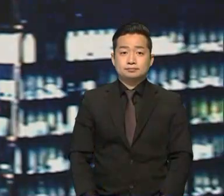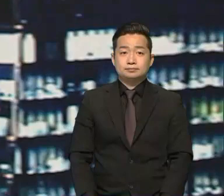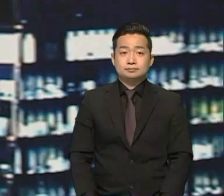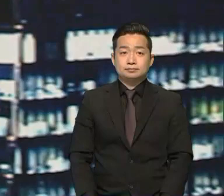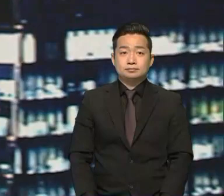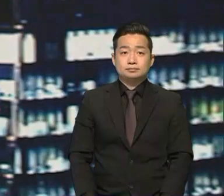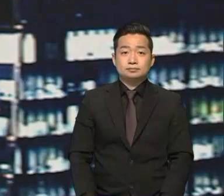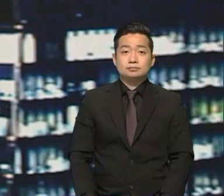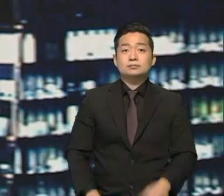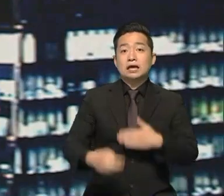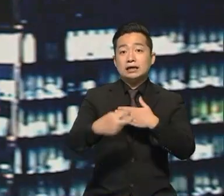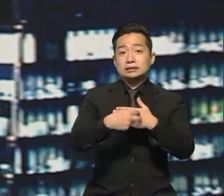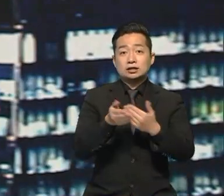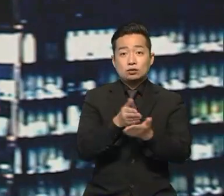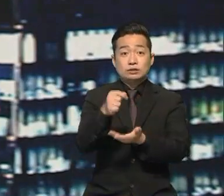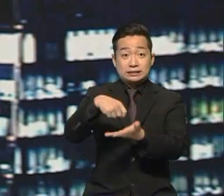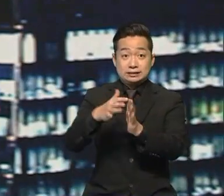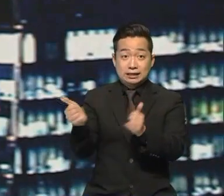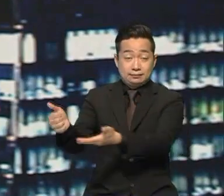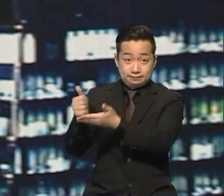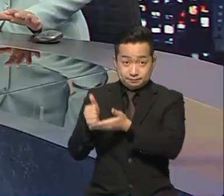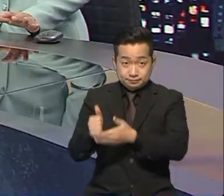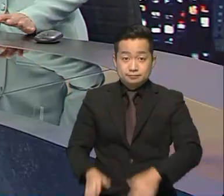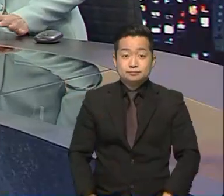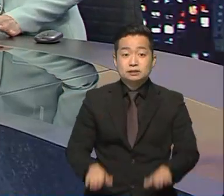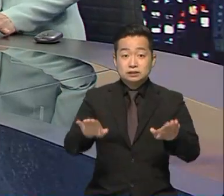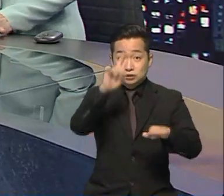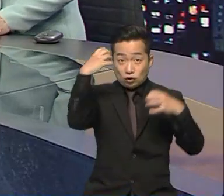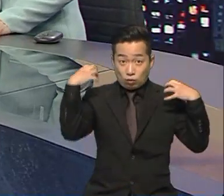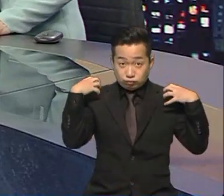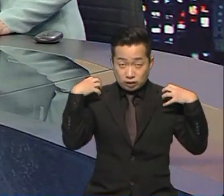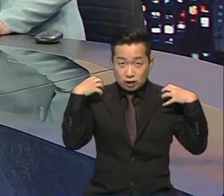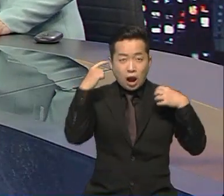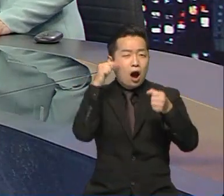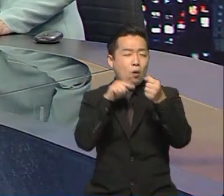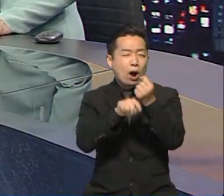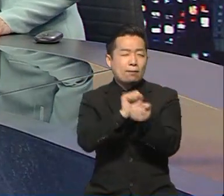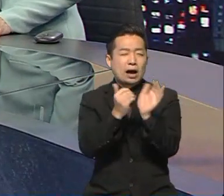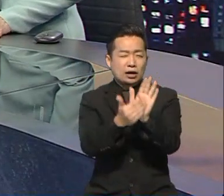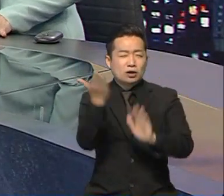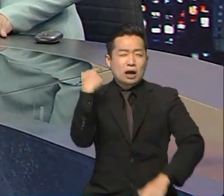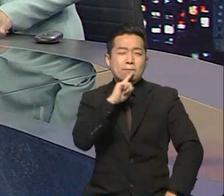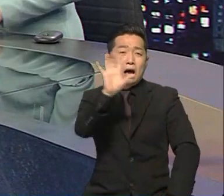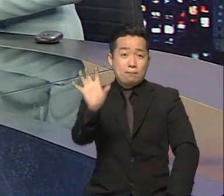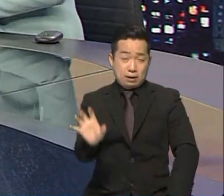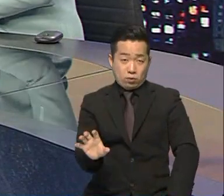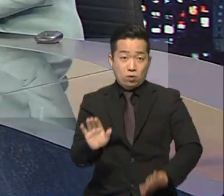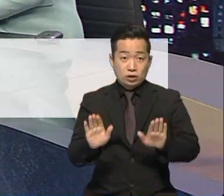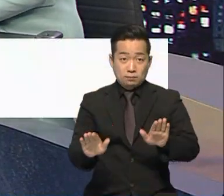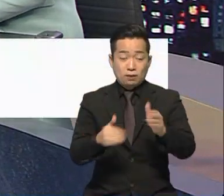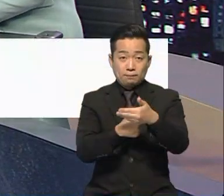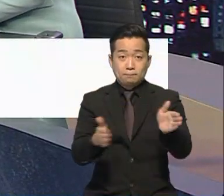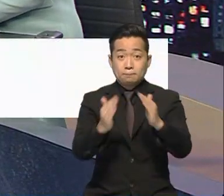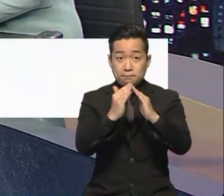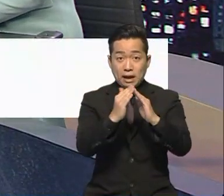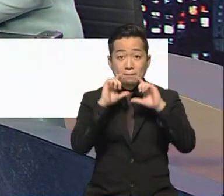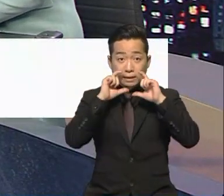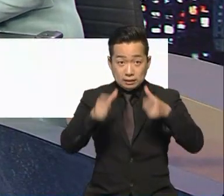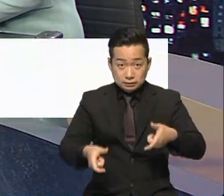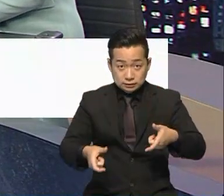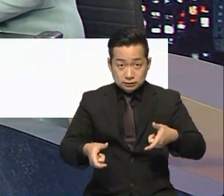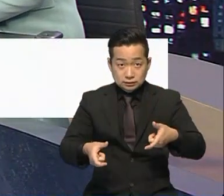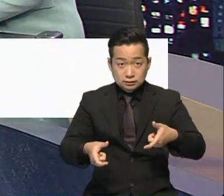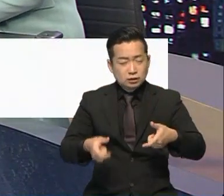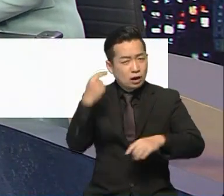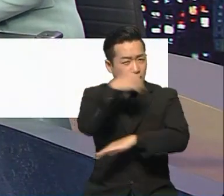조동찬 의학전문기자 나와 있습니다. 정부가 계속 과학 방역을 강조해 왔는데 이번에 실내 마스크 의무를 푸는 계획을 내놓는